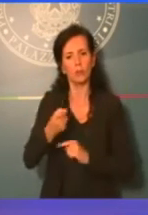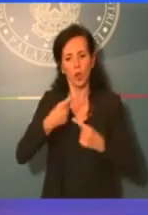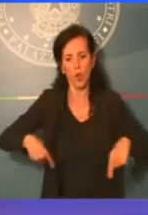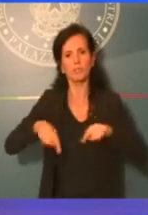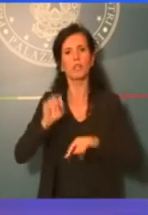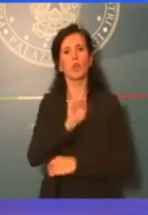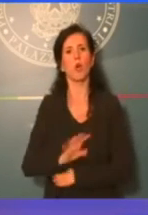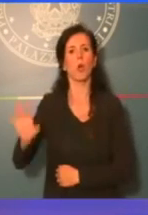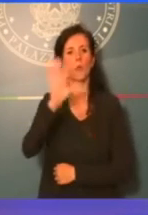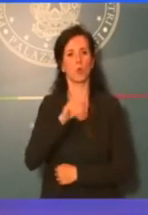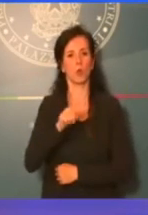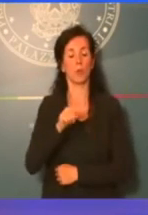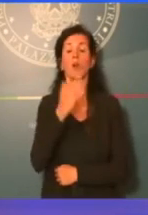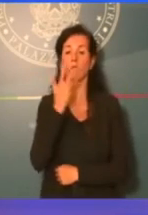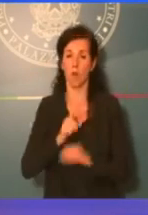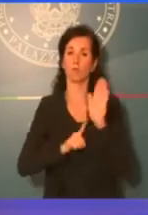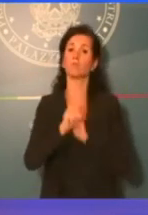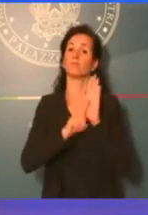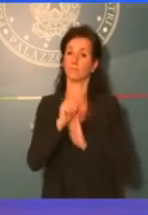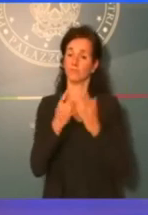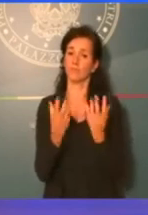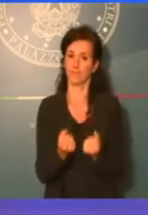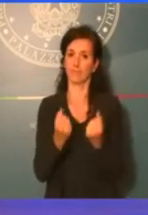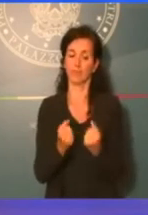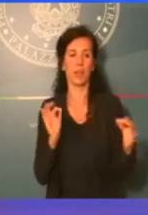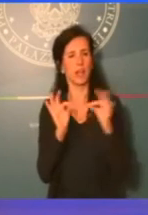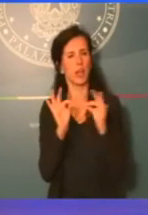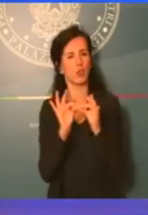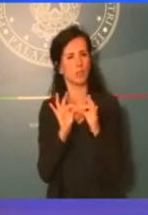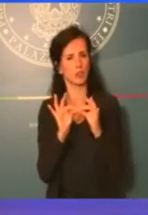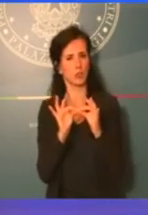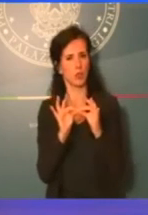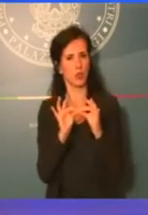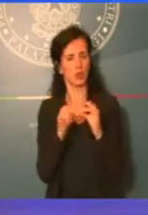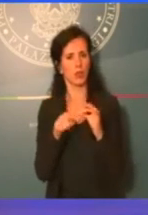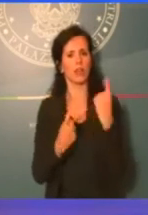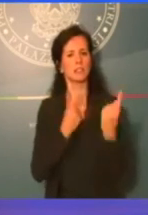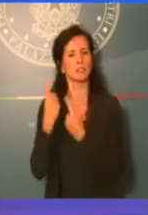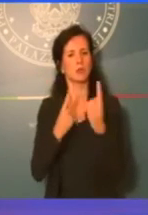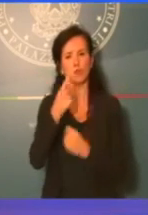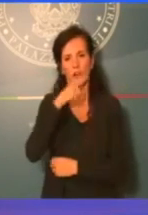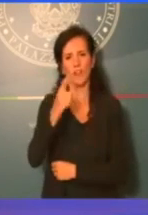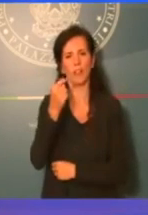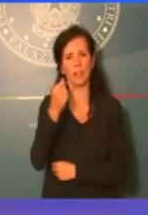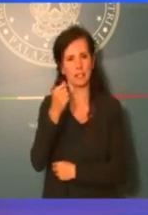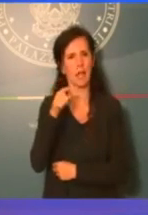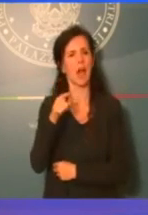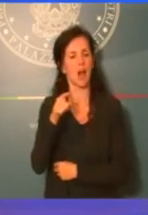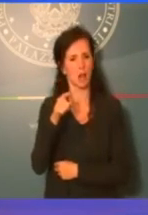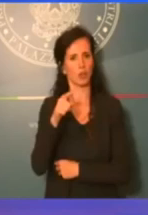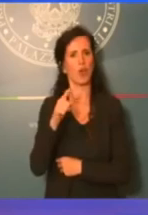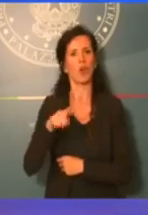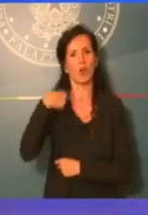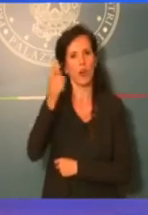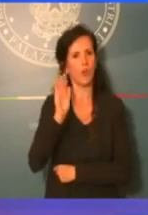che vogliamo risolutivo per quanto riguarda il negoziato sul quadro finanziario pluriannale e il programma